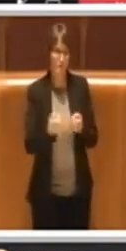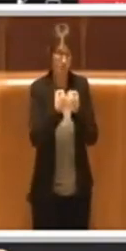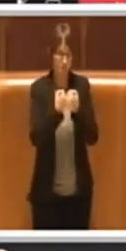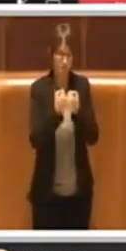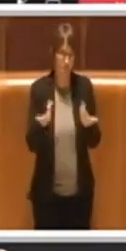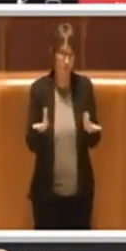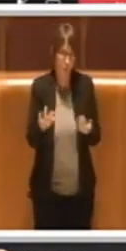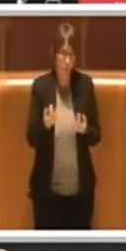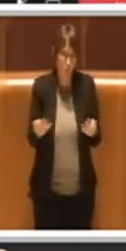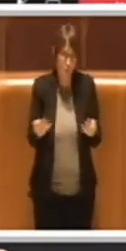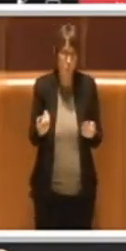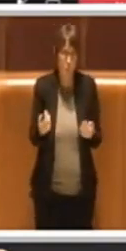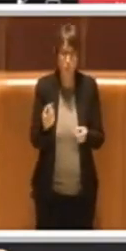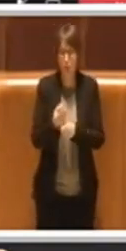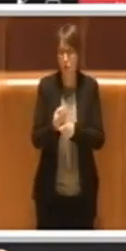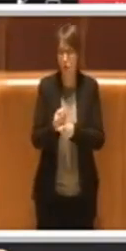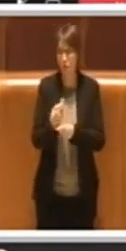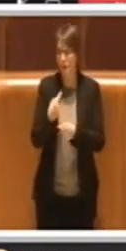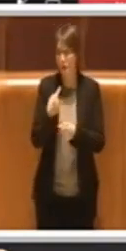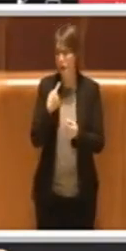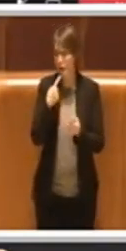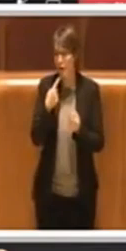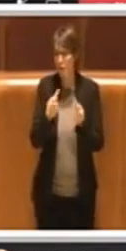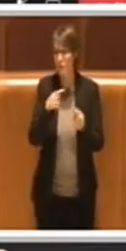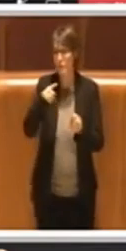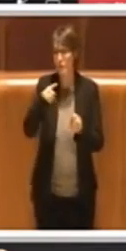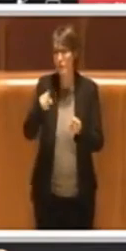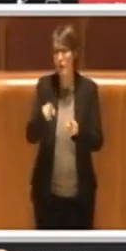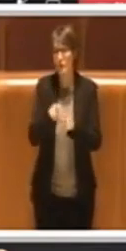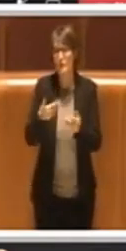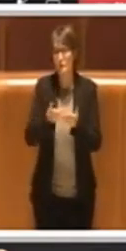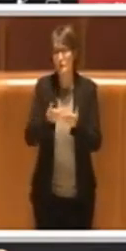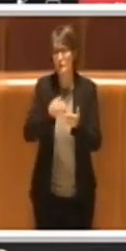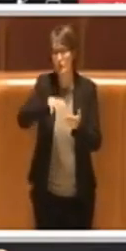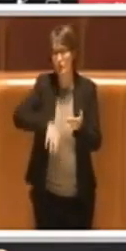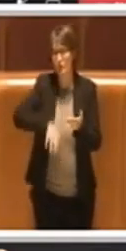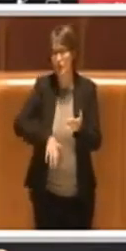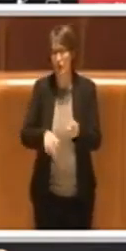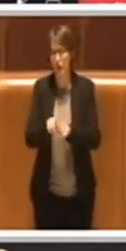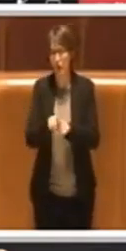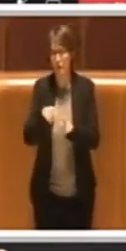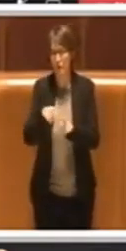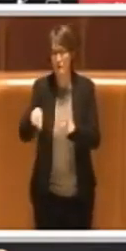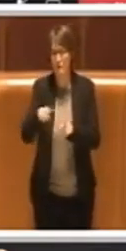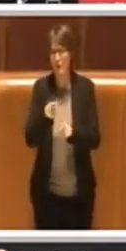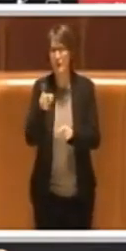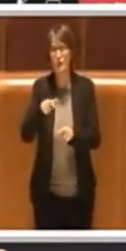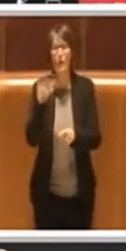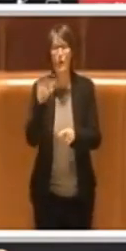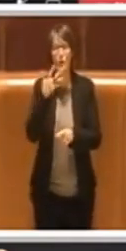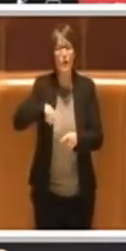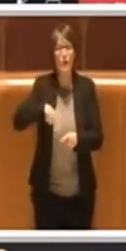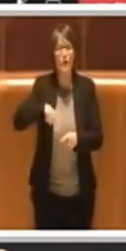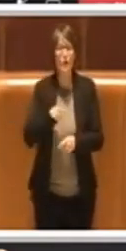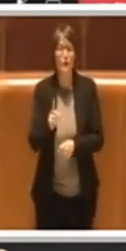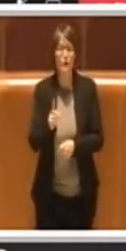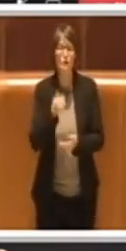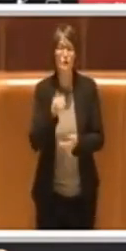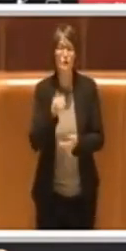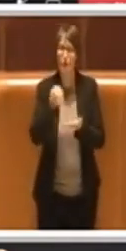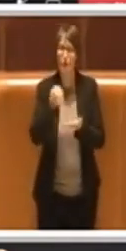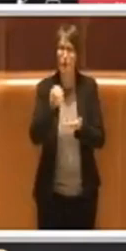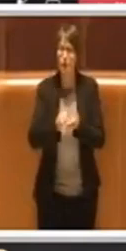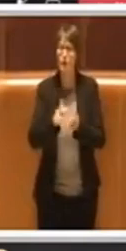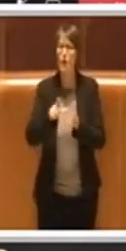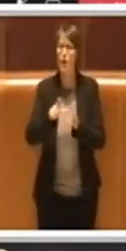discussa anche questa oggi come le altre perché è stata protocollata in tempo e quindi perché l'errore non è nostro e perché ribadisco